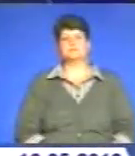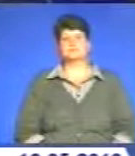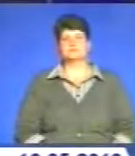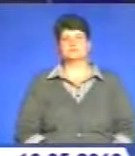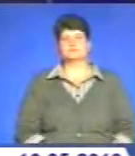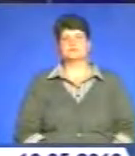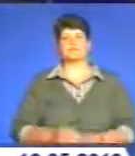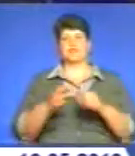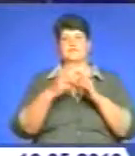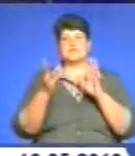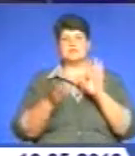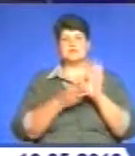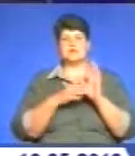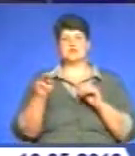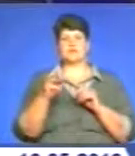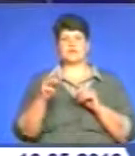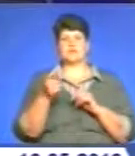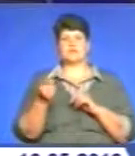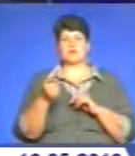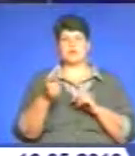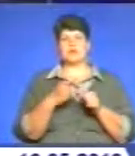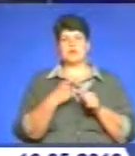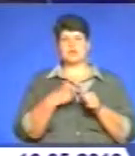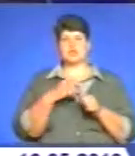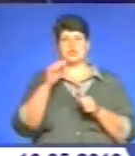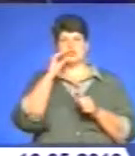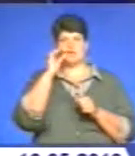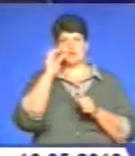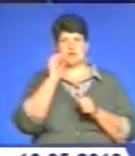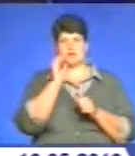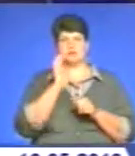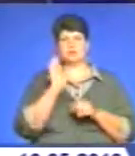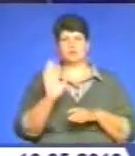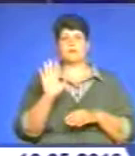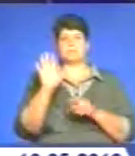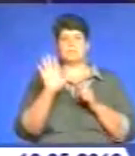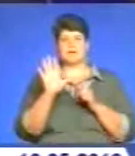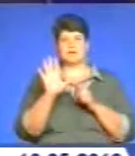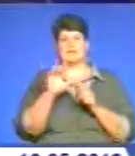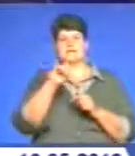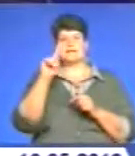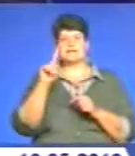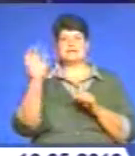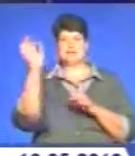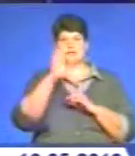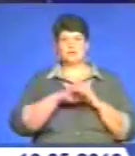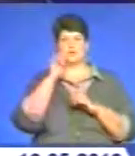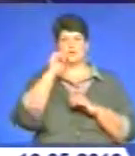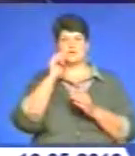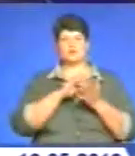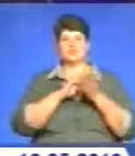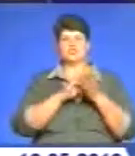18 травня у Тернополі в парку імені Тараса Шевченка пройде п'ята західноукраїнська туристична виставка